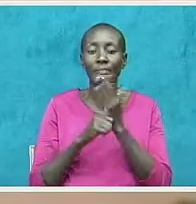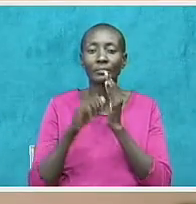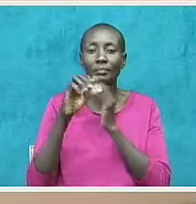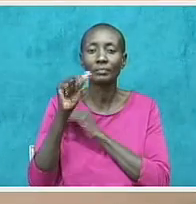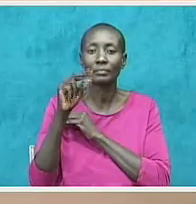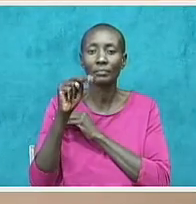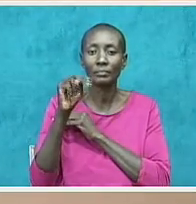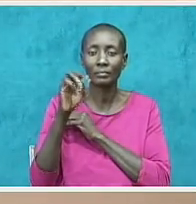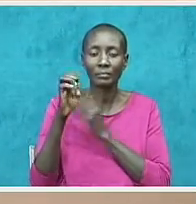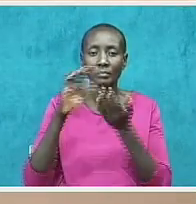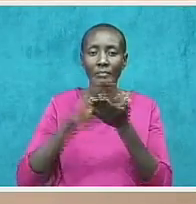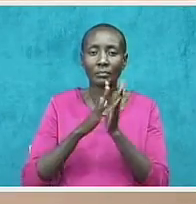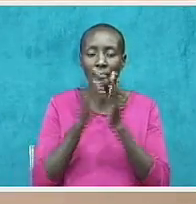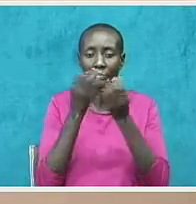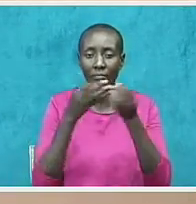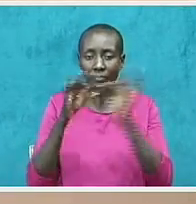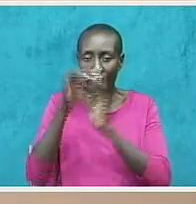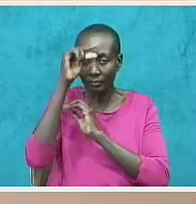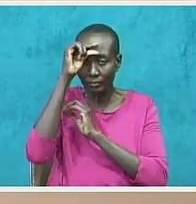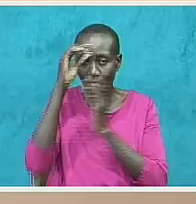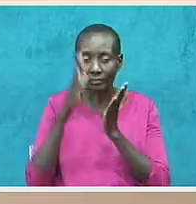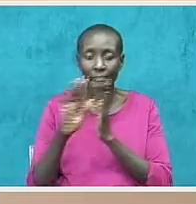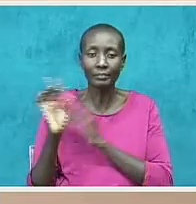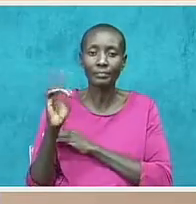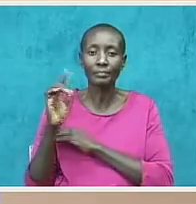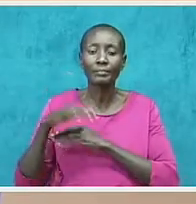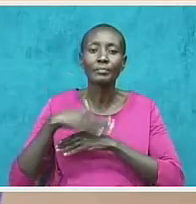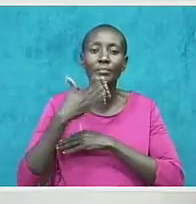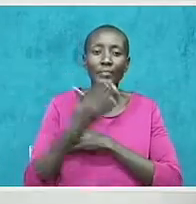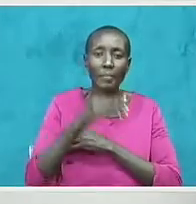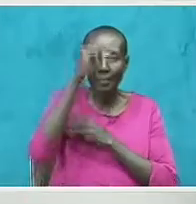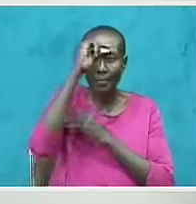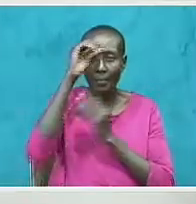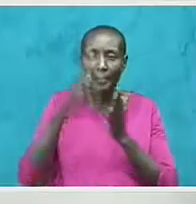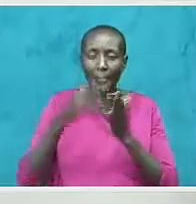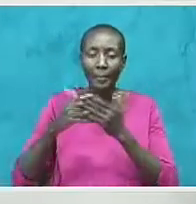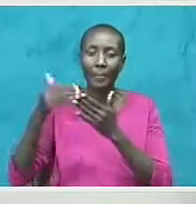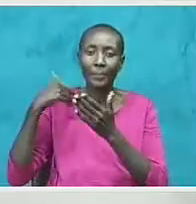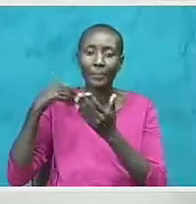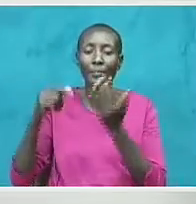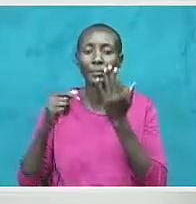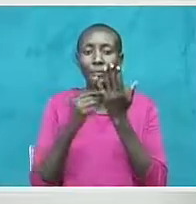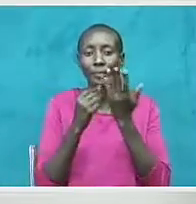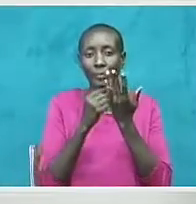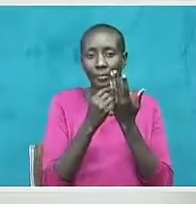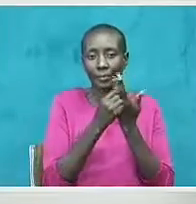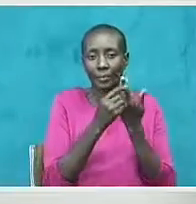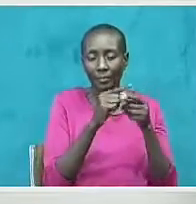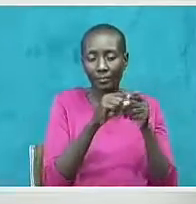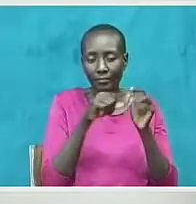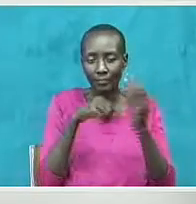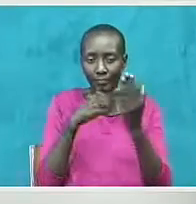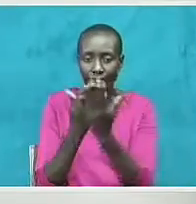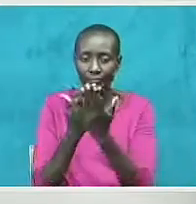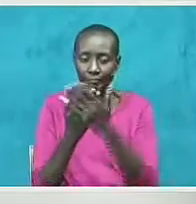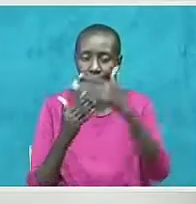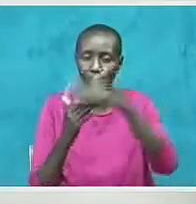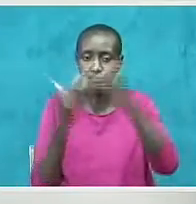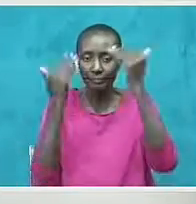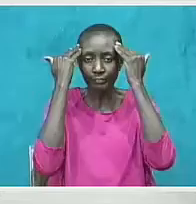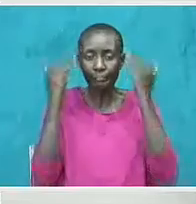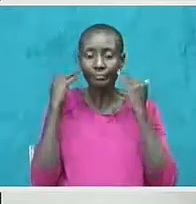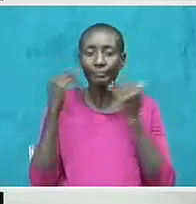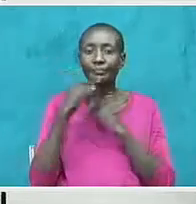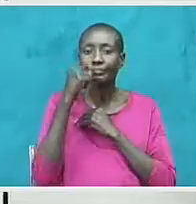rasmi wa kaunti ya Nairobi. Hii ilikuwa baada ya gavana wa zamani Mike Sonko kukambilia katika mahakama ya upayo. Akesama